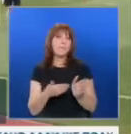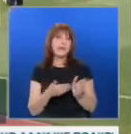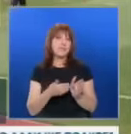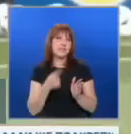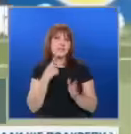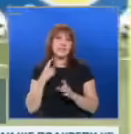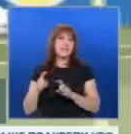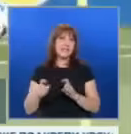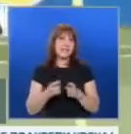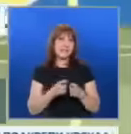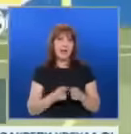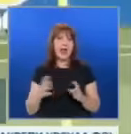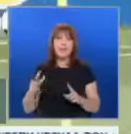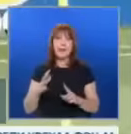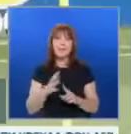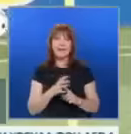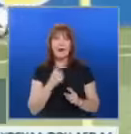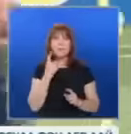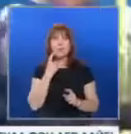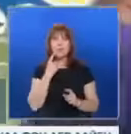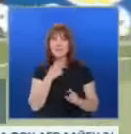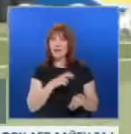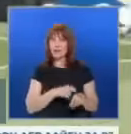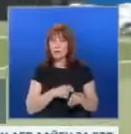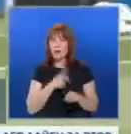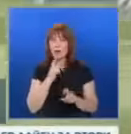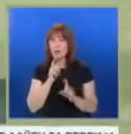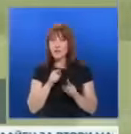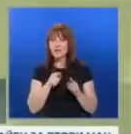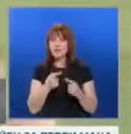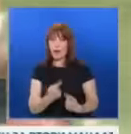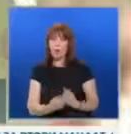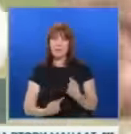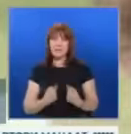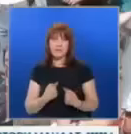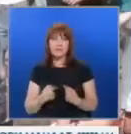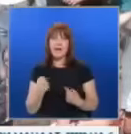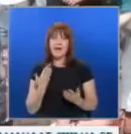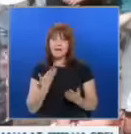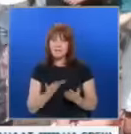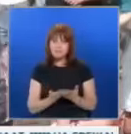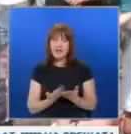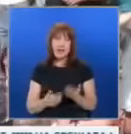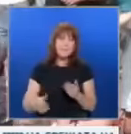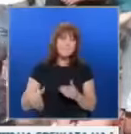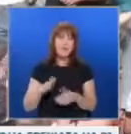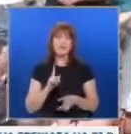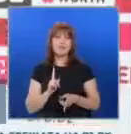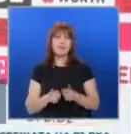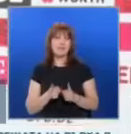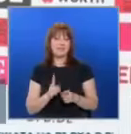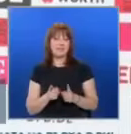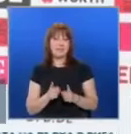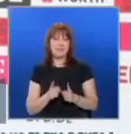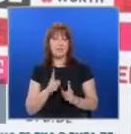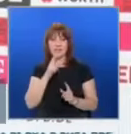скандала с Рюди Герд. Нападателят на Борусия Дортмунд коментира предмедите, че това го мотивира да се влага по-вече в тренировките в навечерието на важните матчове.